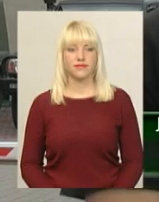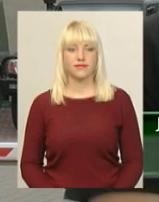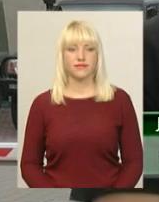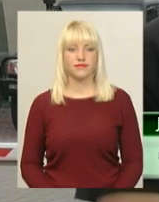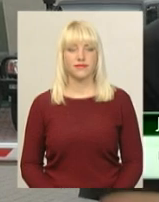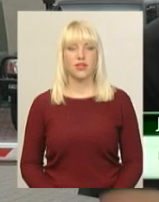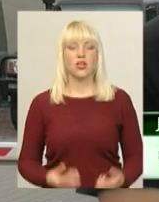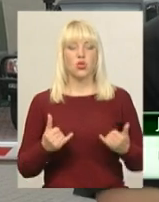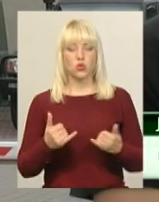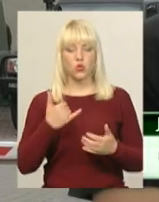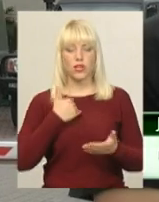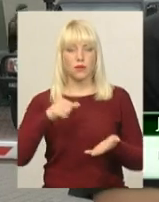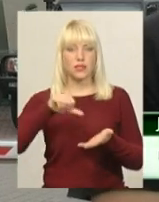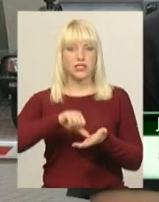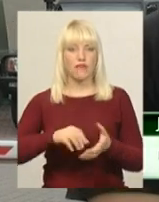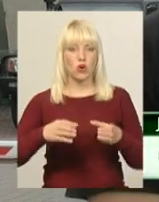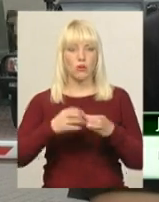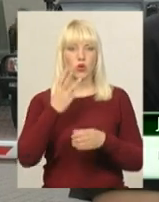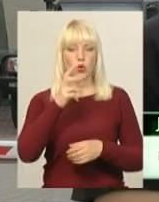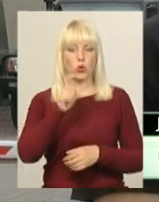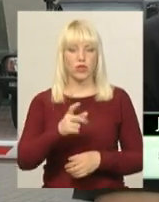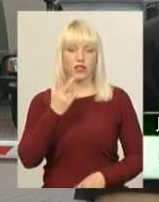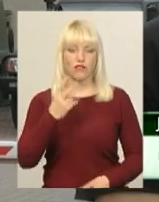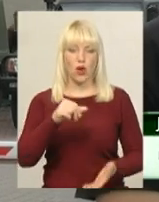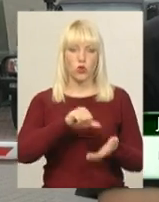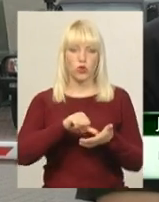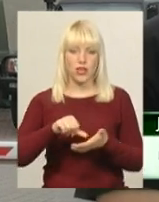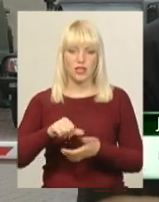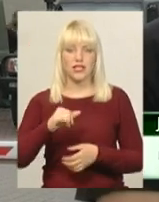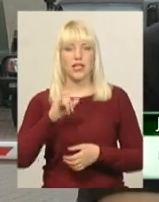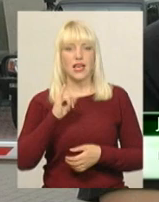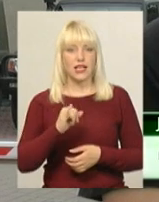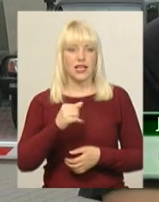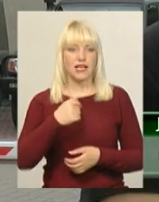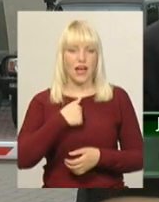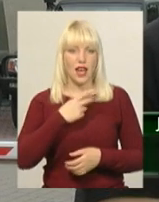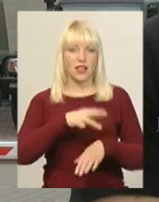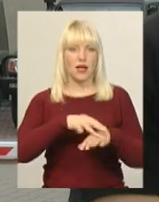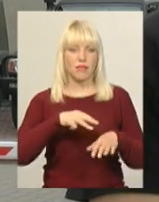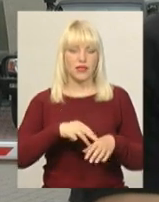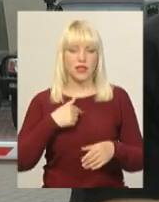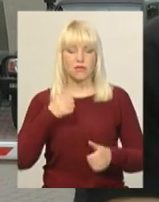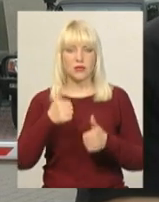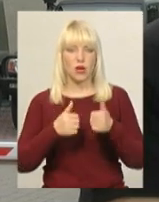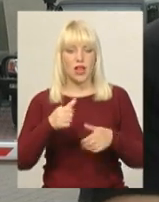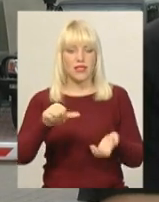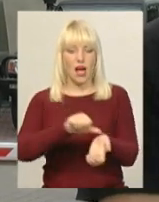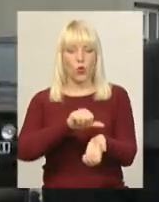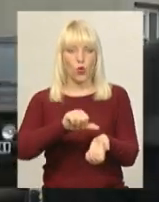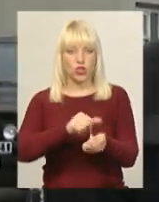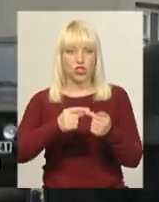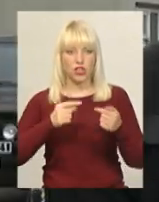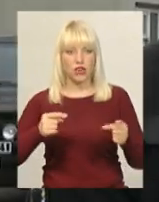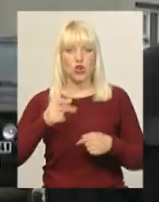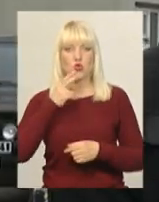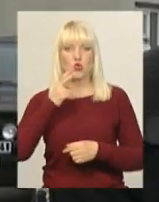Сьогодні у нас тут представлена команда з трьох людей. Два учасники та я як капітан. Ми змагаємося у двох номінаціях – пошук наркотичних речовин та тютюнових виробів.